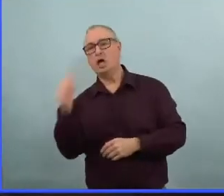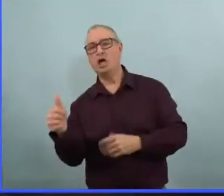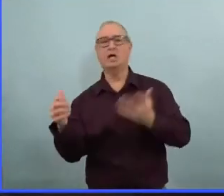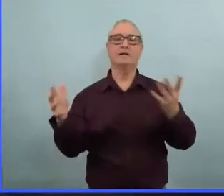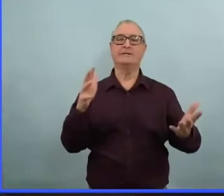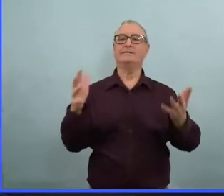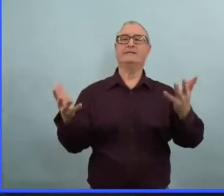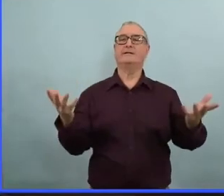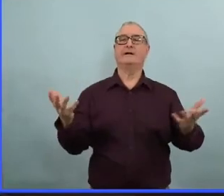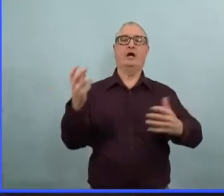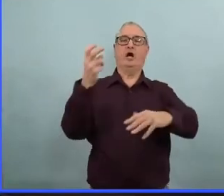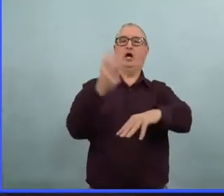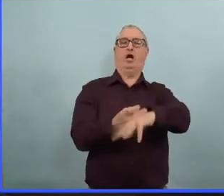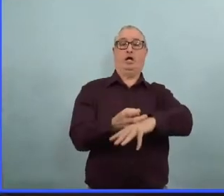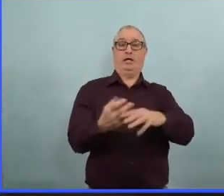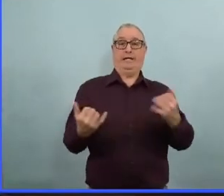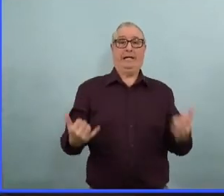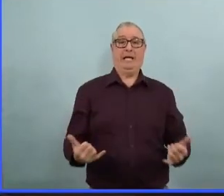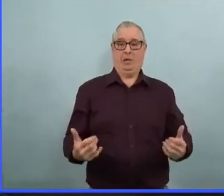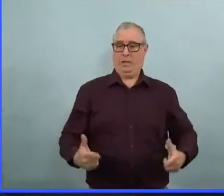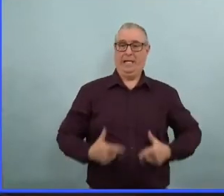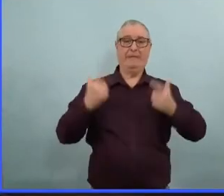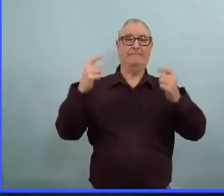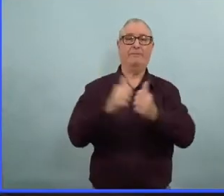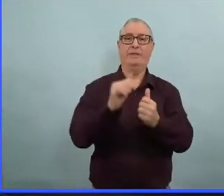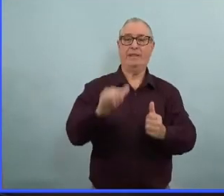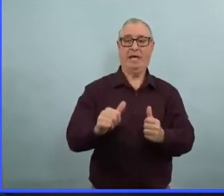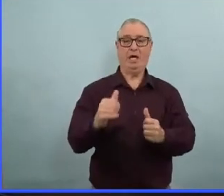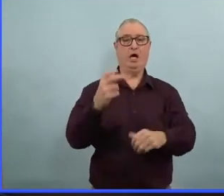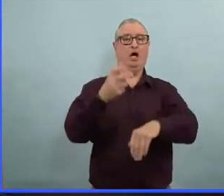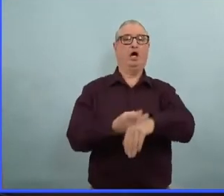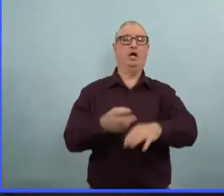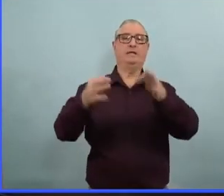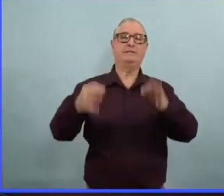que d'essayer de faire des devinettes maintenant alors